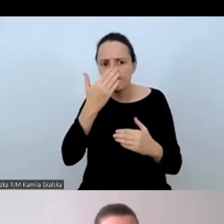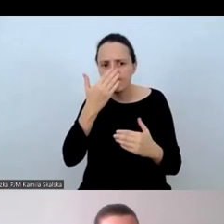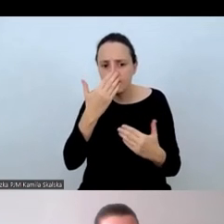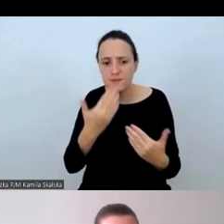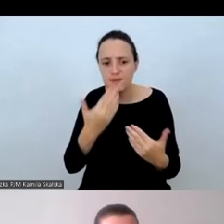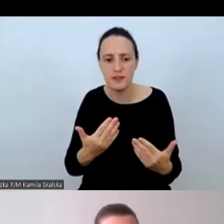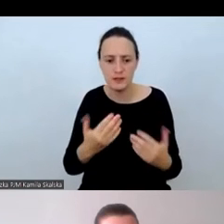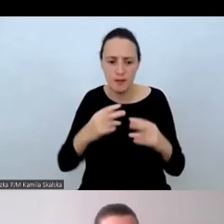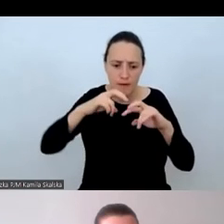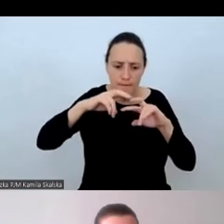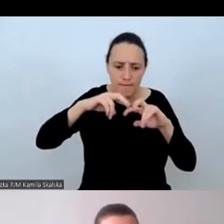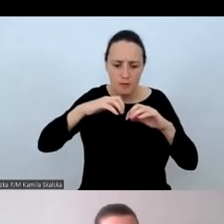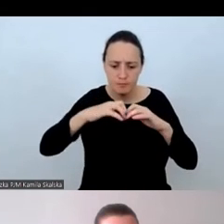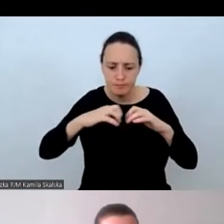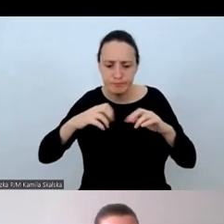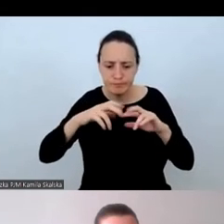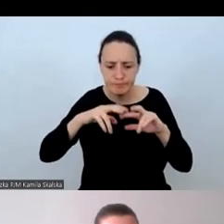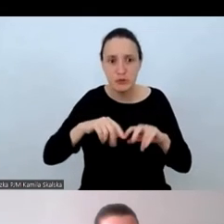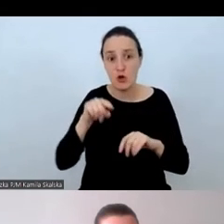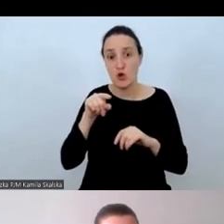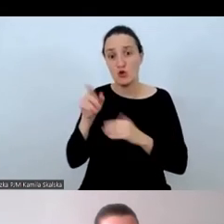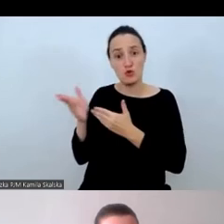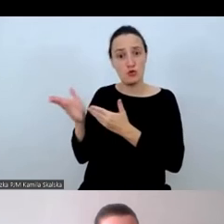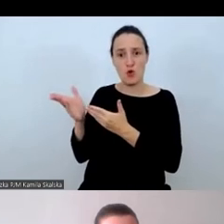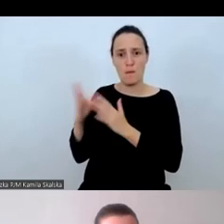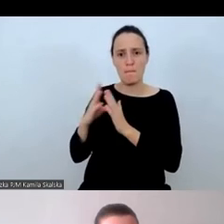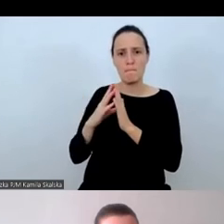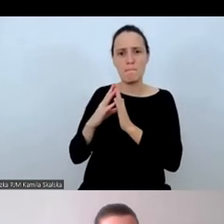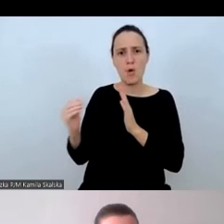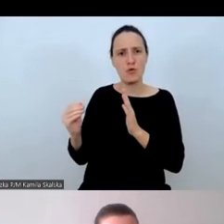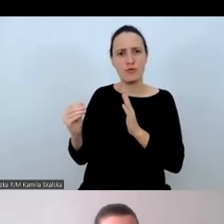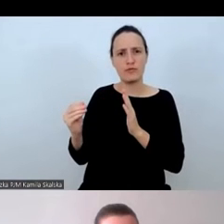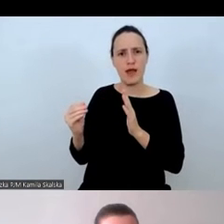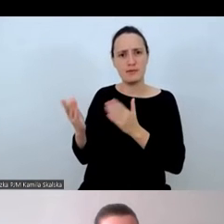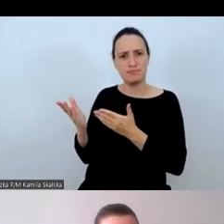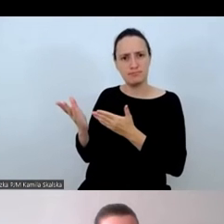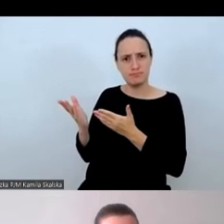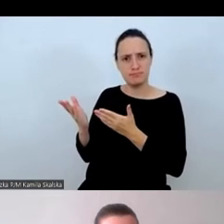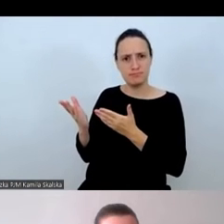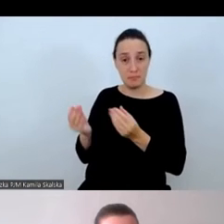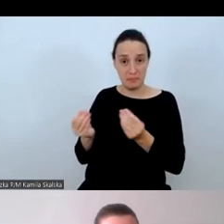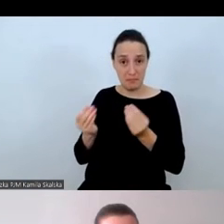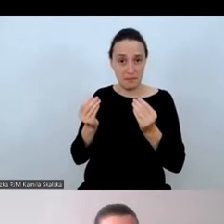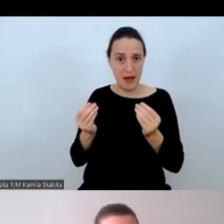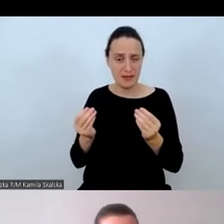Nie jest to model idealny, ale chciałam tutaj